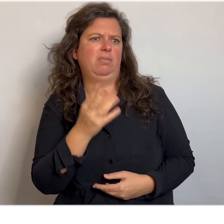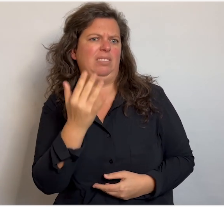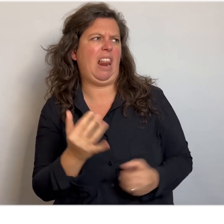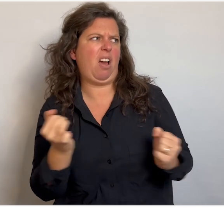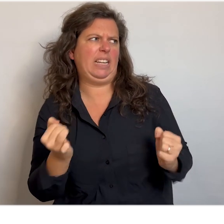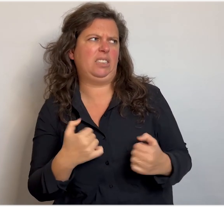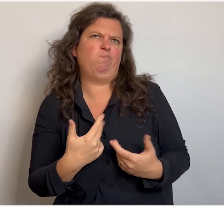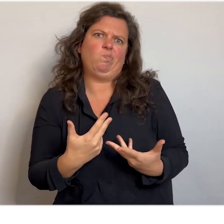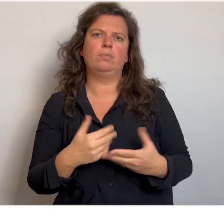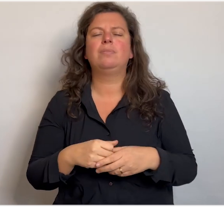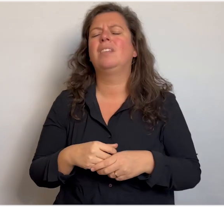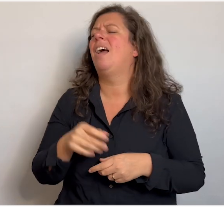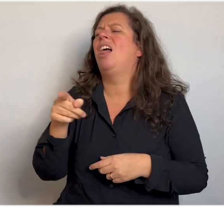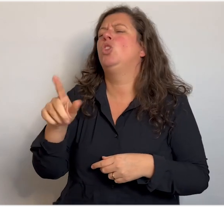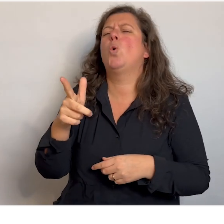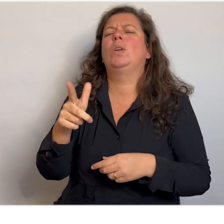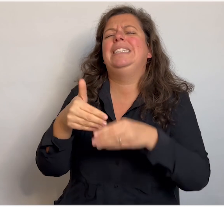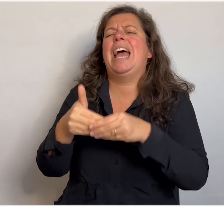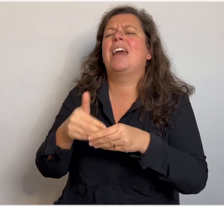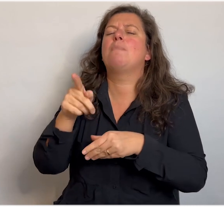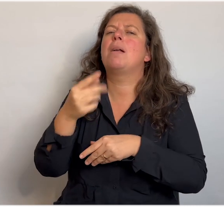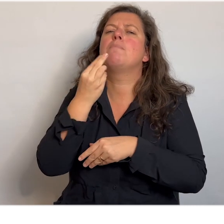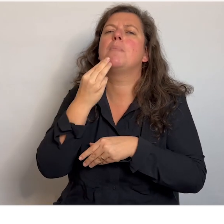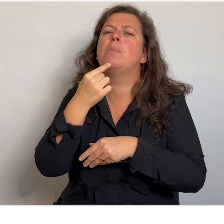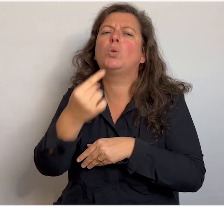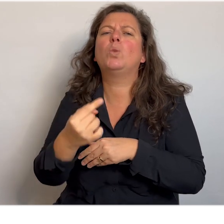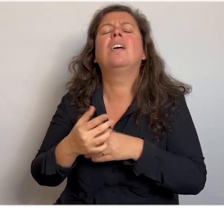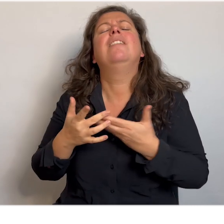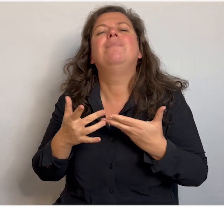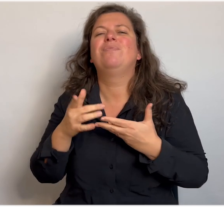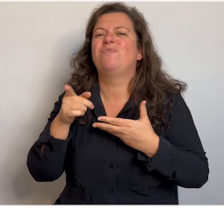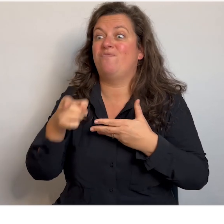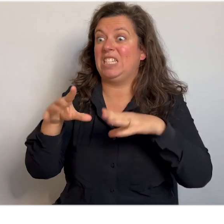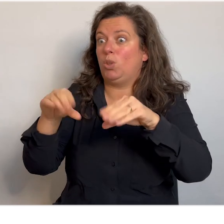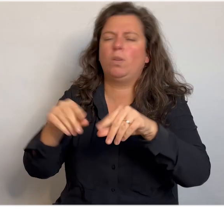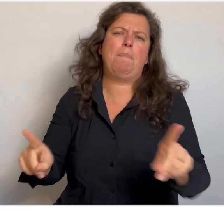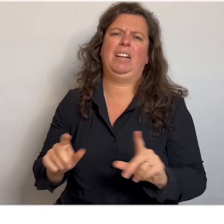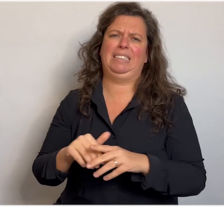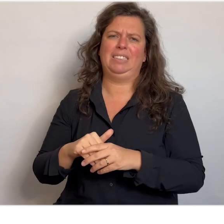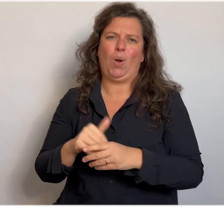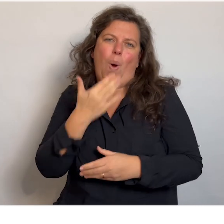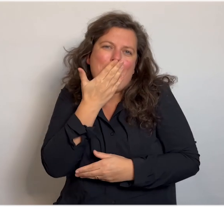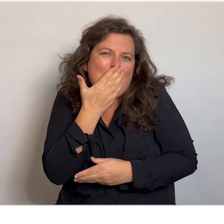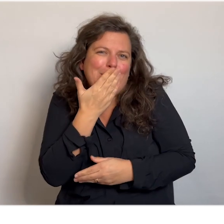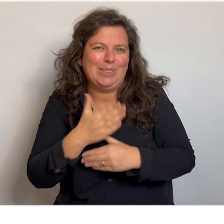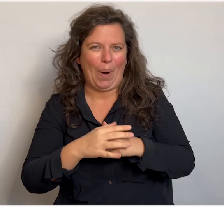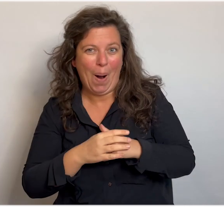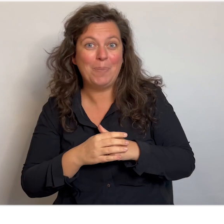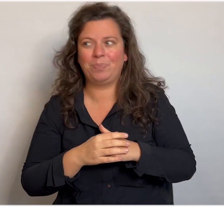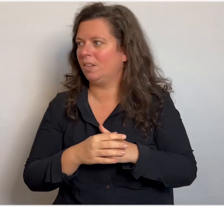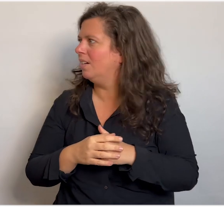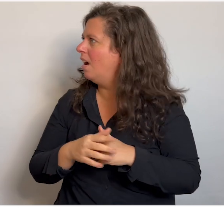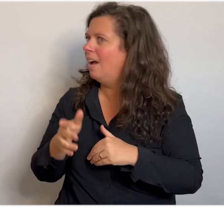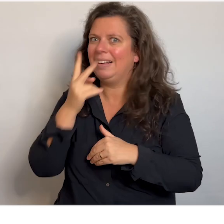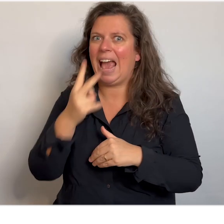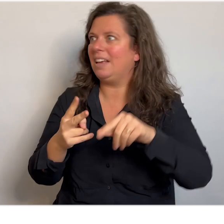Nee, Olly. Je bent inderdaad nog lang niet jarig. Maar mama het bedoelt er eigenlijk mee te zeggen dat je doet wat niet mag. O, oepsie. Hé, mijn